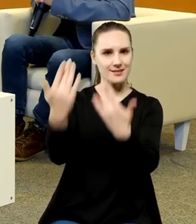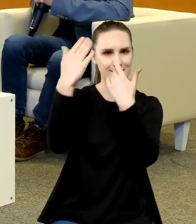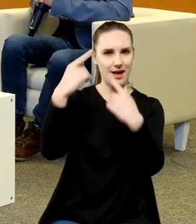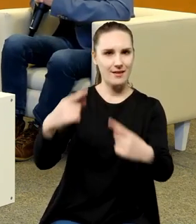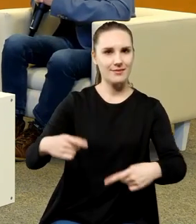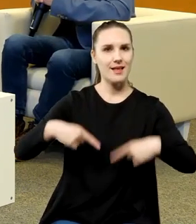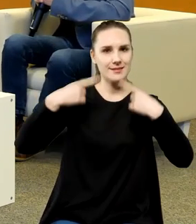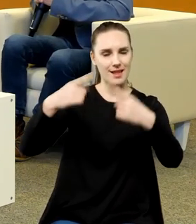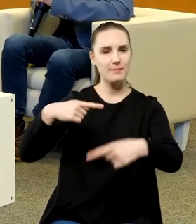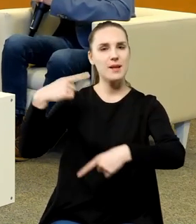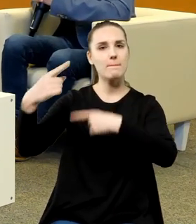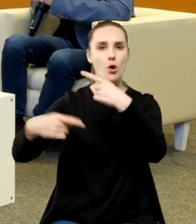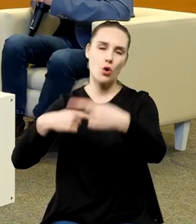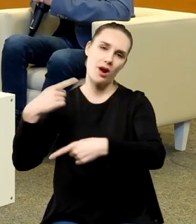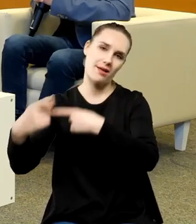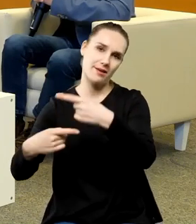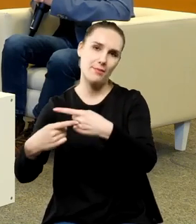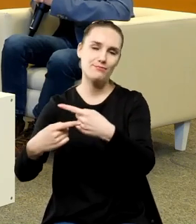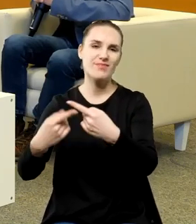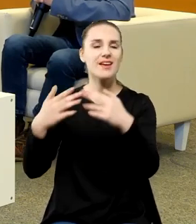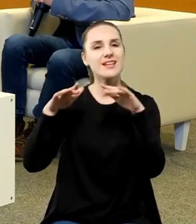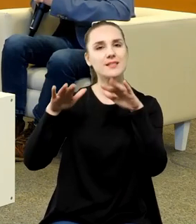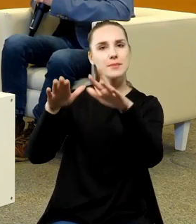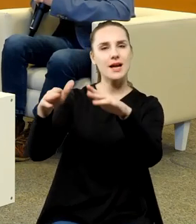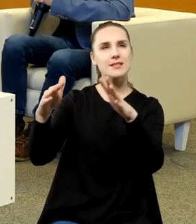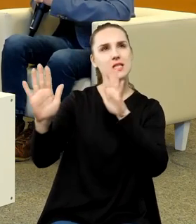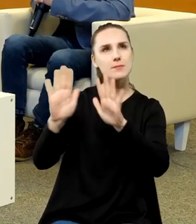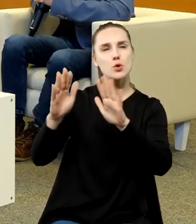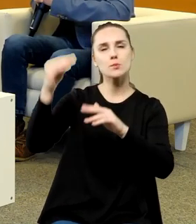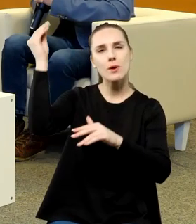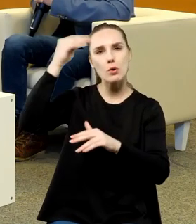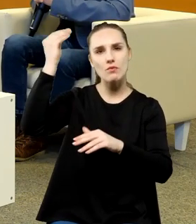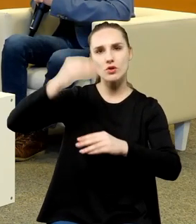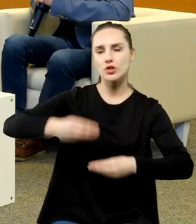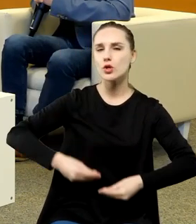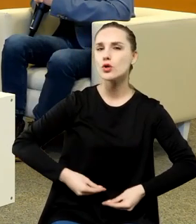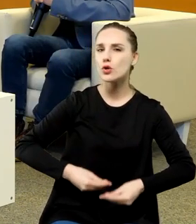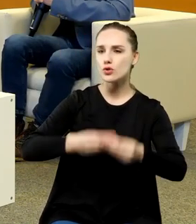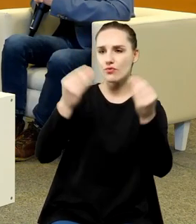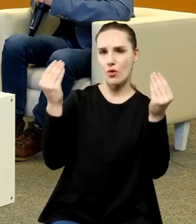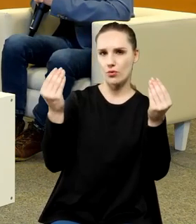będzie inspiracja do pewnego sposobu naukowości rozwoju i